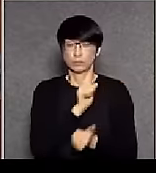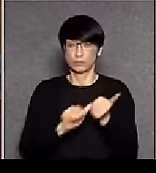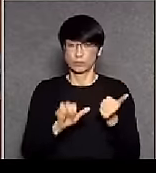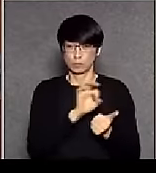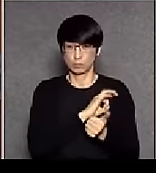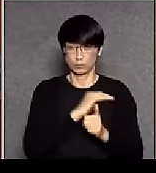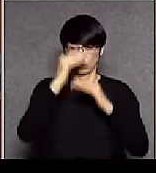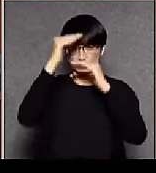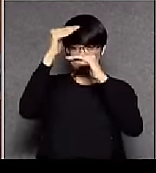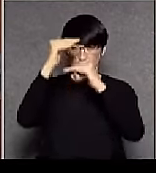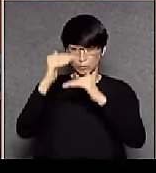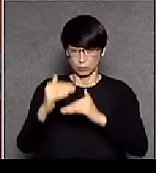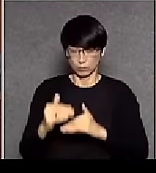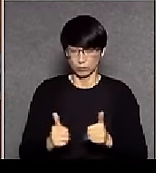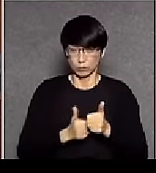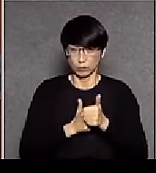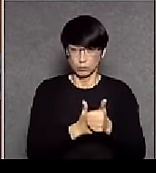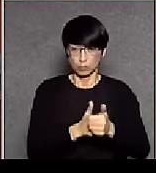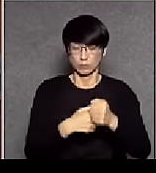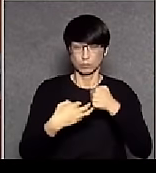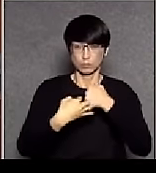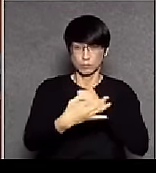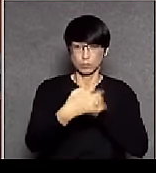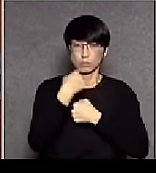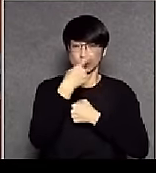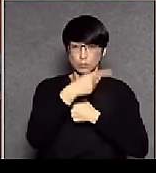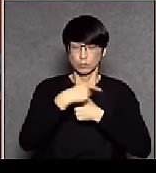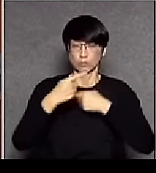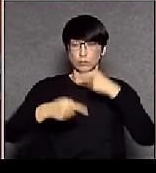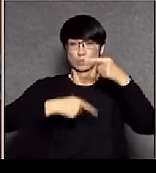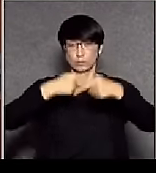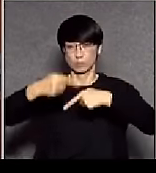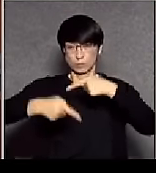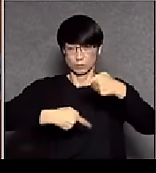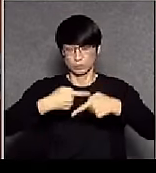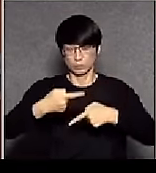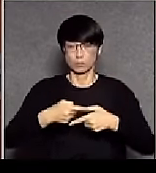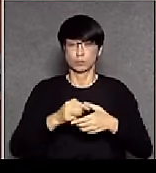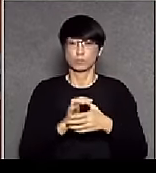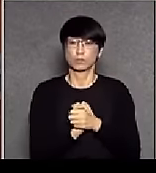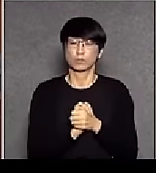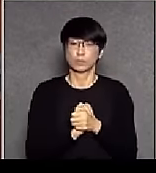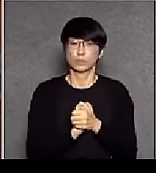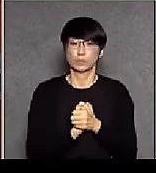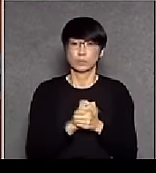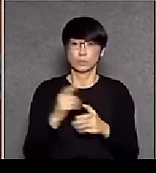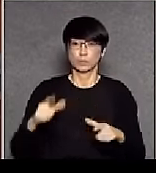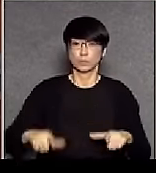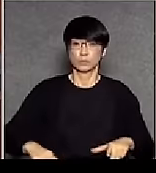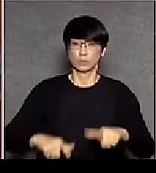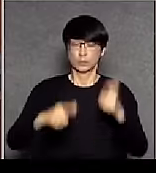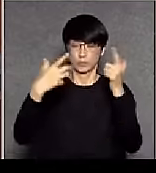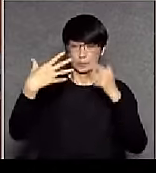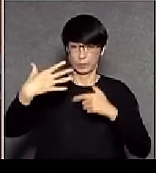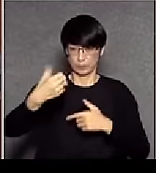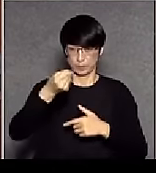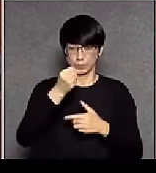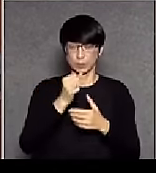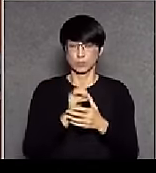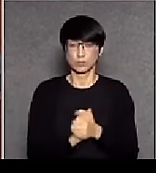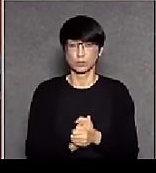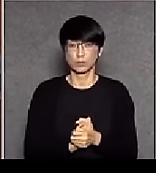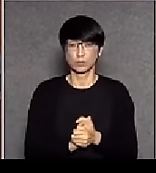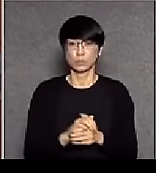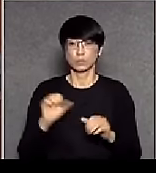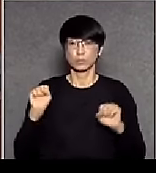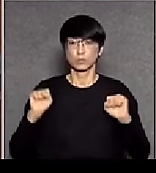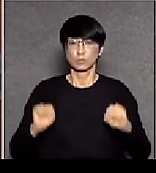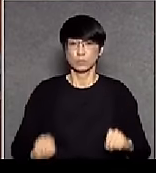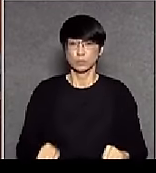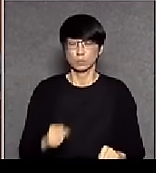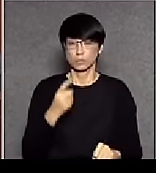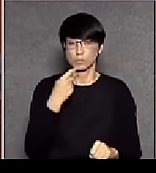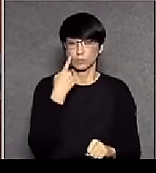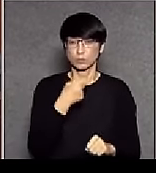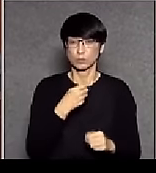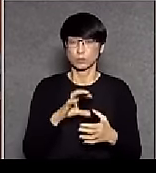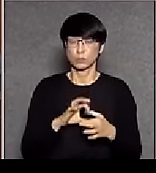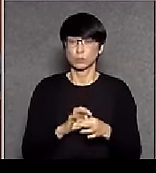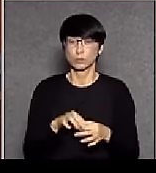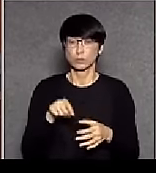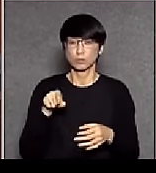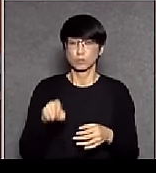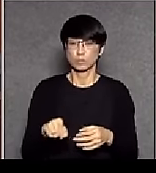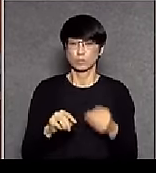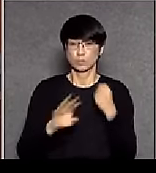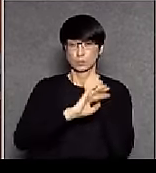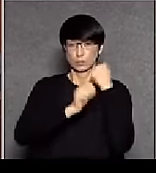去繼續三個討論當然,林鄭師姐曾經說過很堅決地說過我不會就這個條例